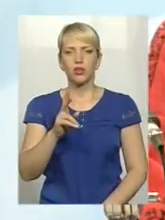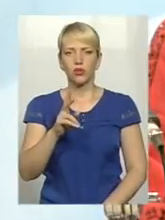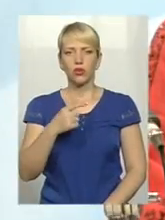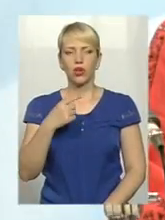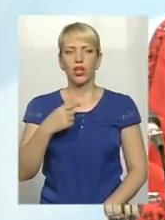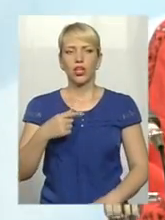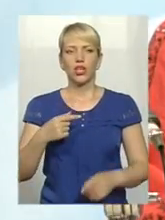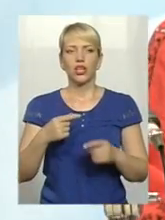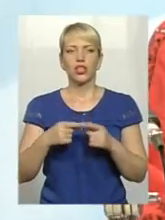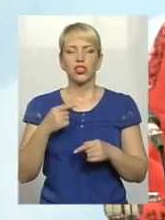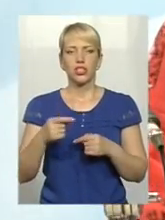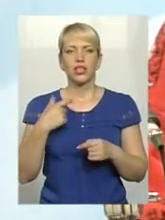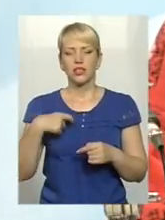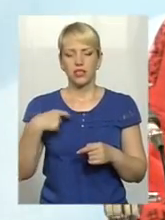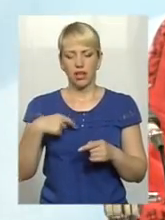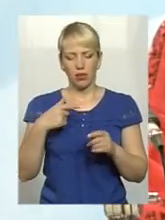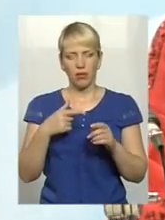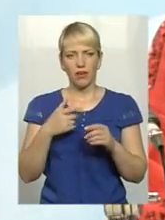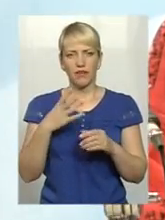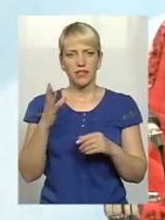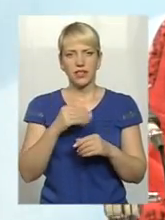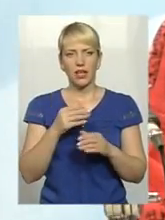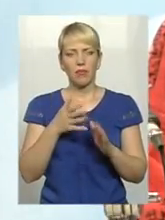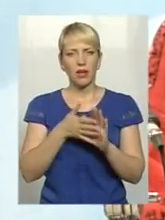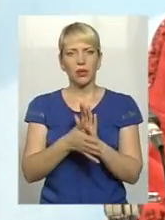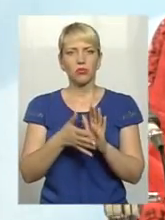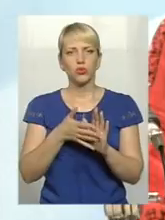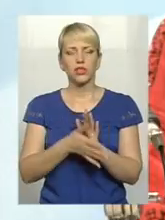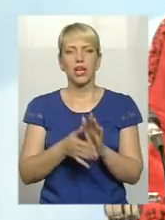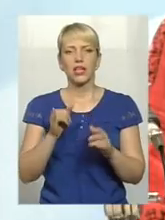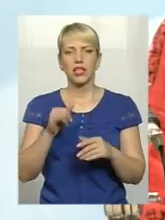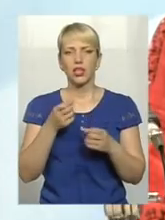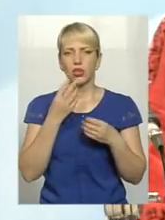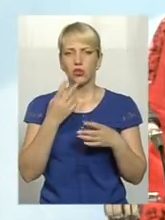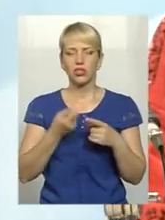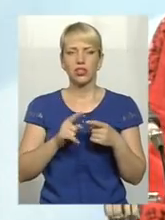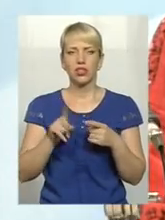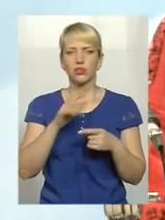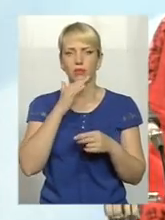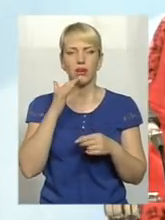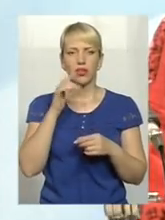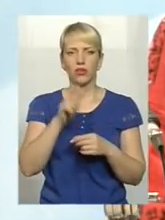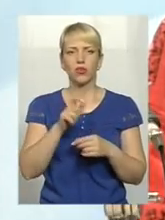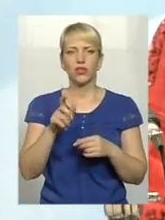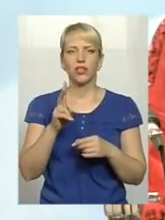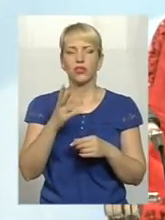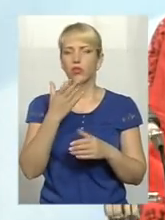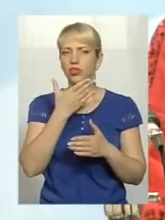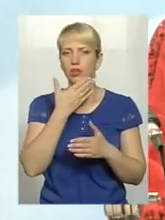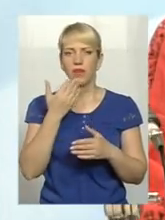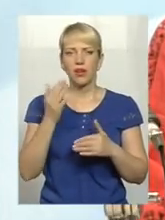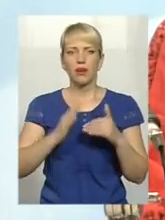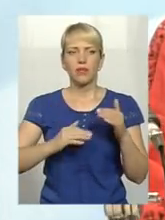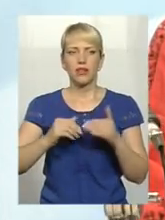перепускає. І саме хороше це те, що є дуже багато людей, які поки що ще не фахівці в